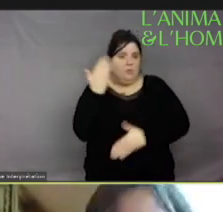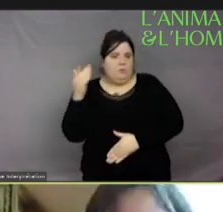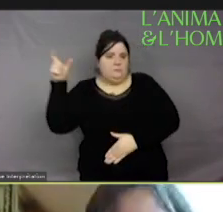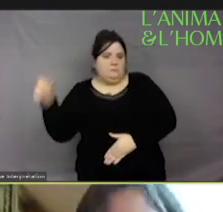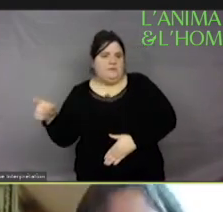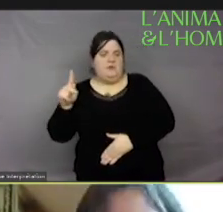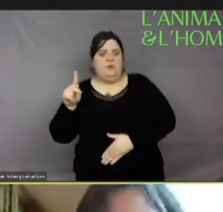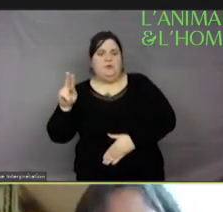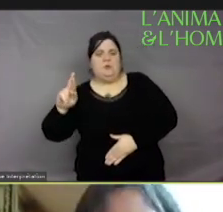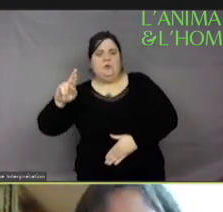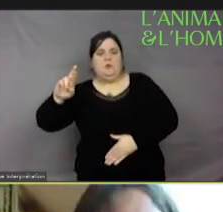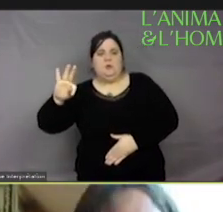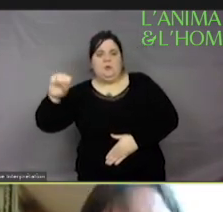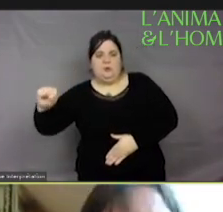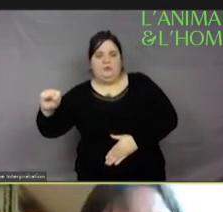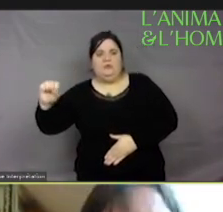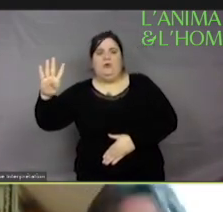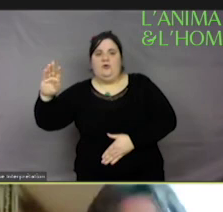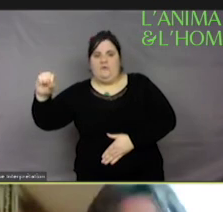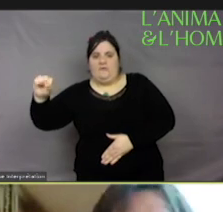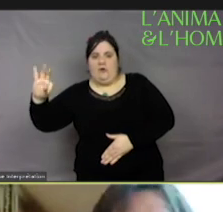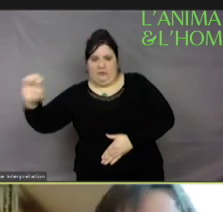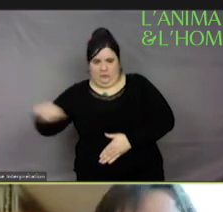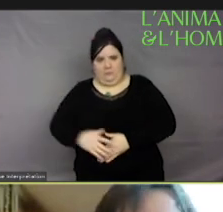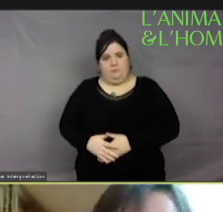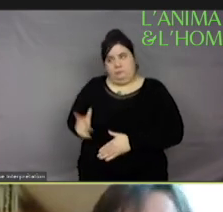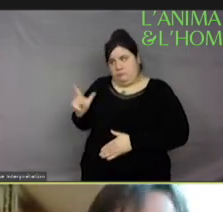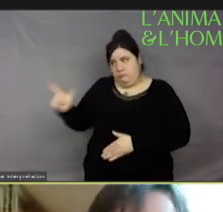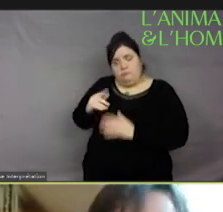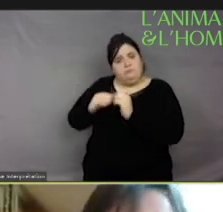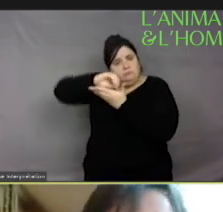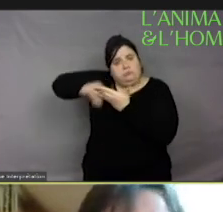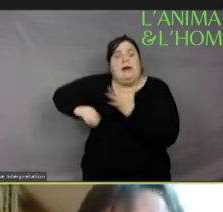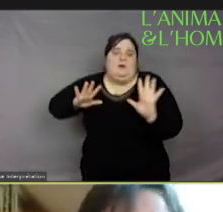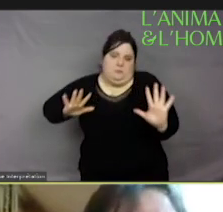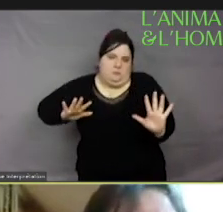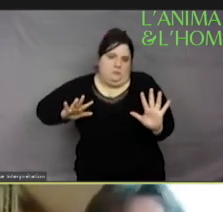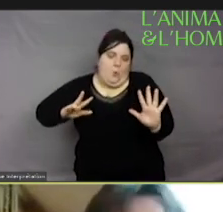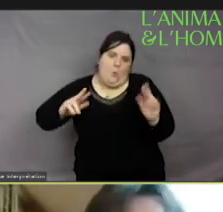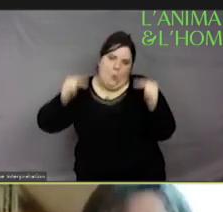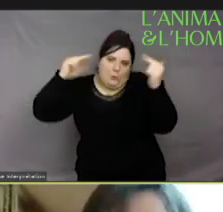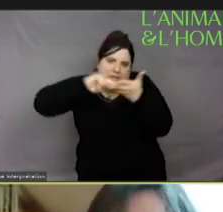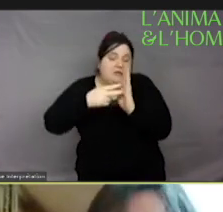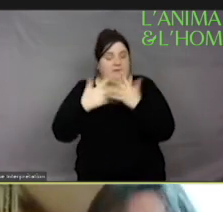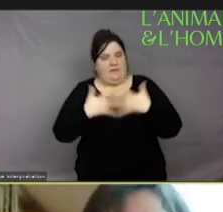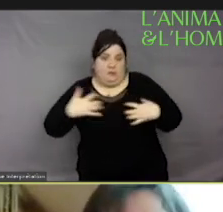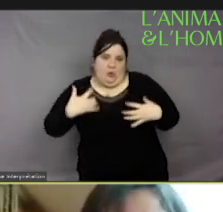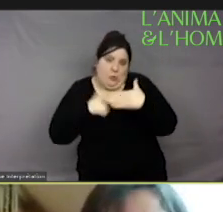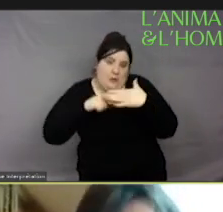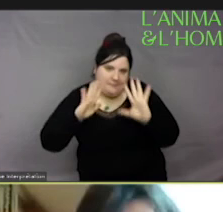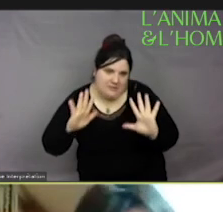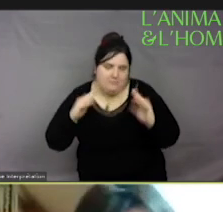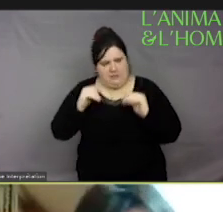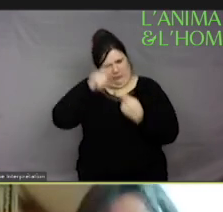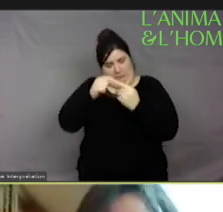les sciences du langage dans toute leur splendeur terminologique, mais malgré tout, il y a bien sûr moyen de développer ces questions de 2000